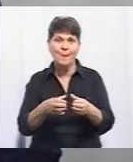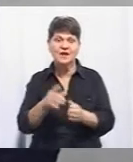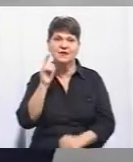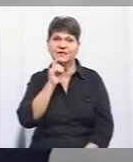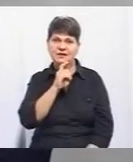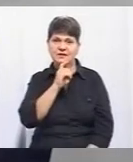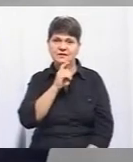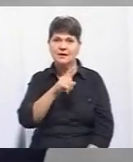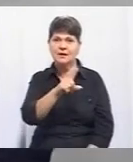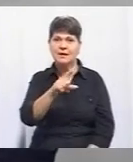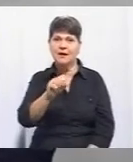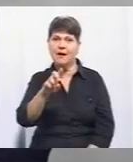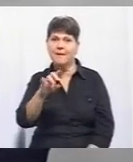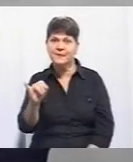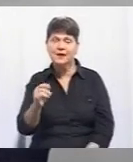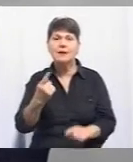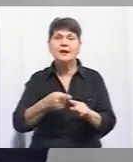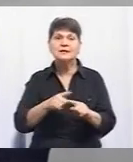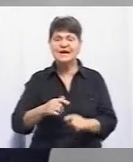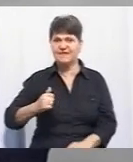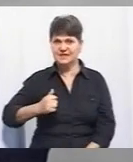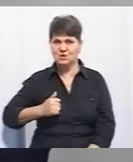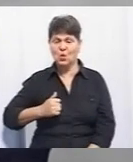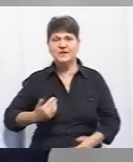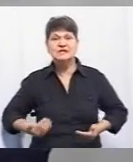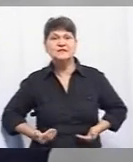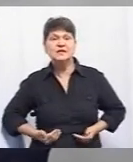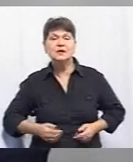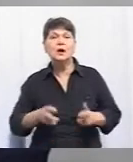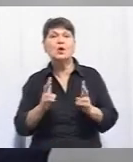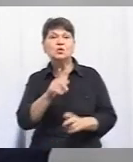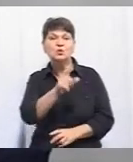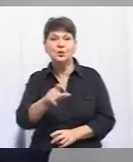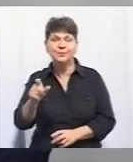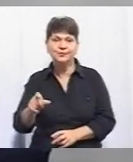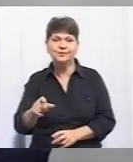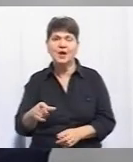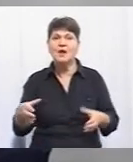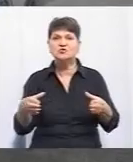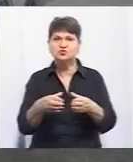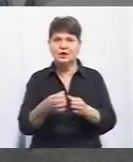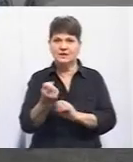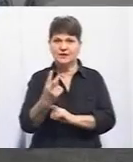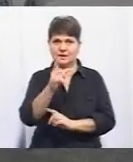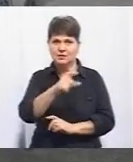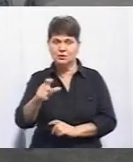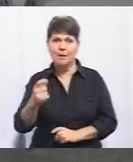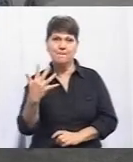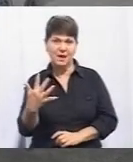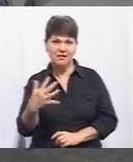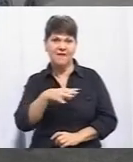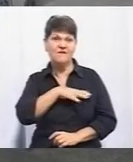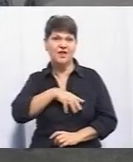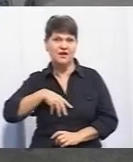Вінниці, хабі, ветеран-хабі. Це військові, цивільні, хто вони? Штат команди 12 людей, 5 з яких ветерани,